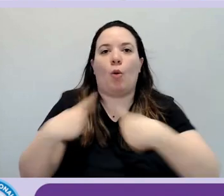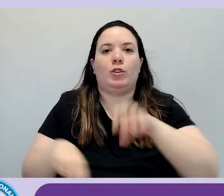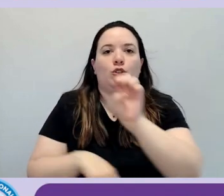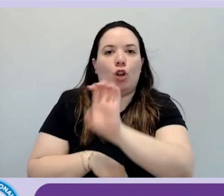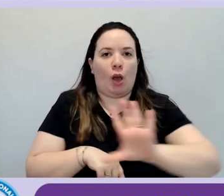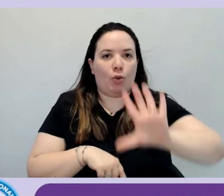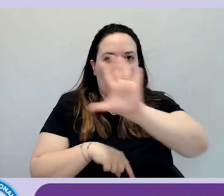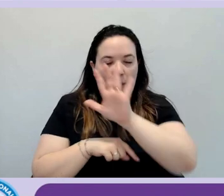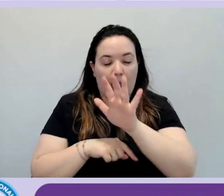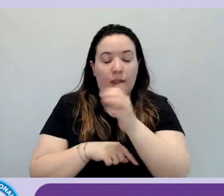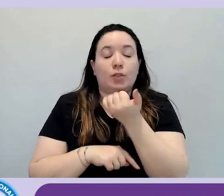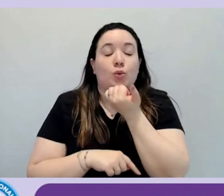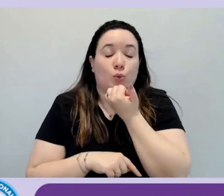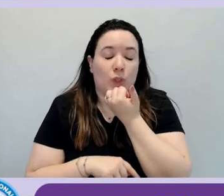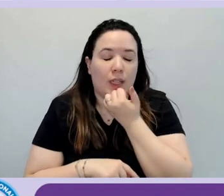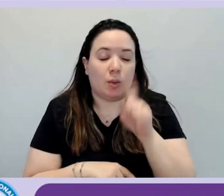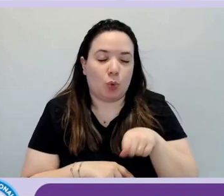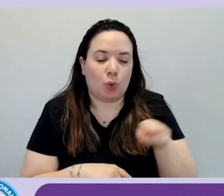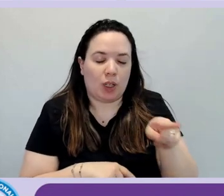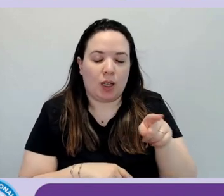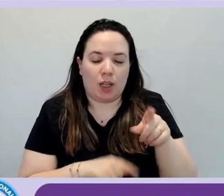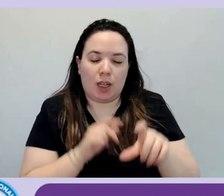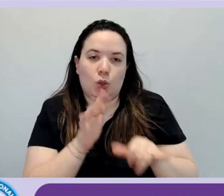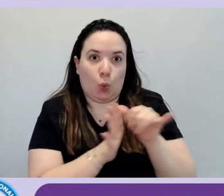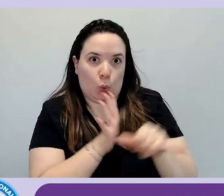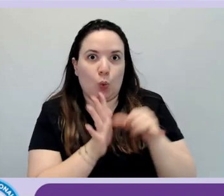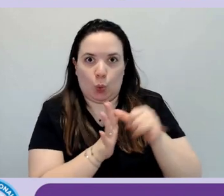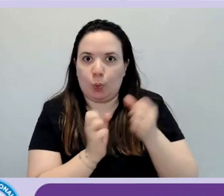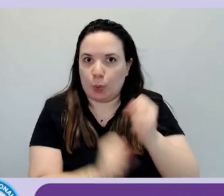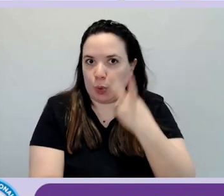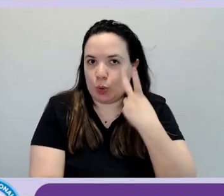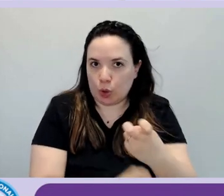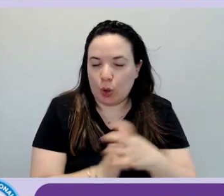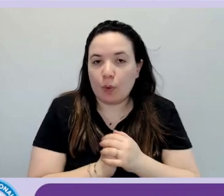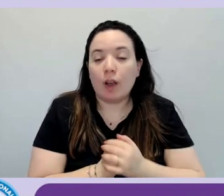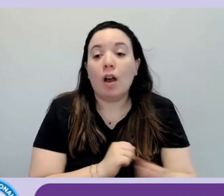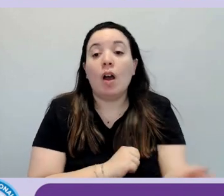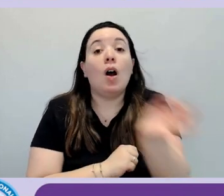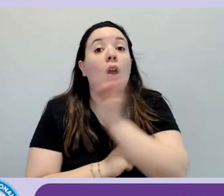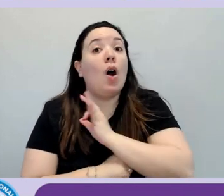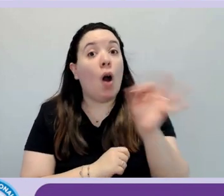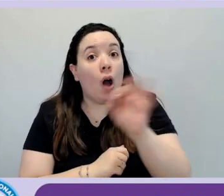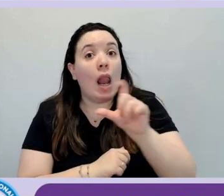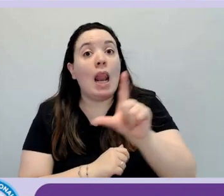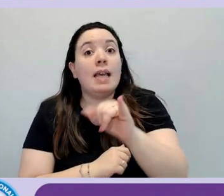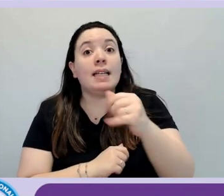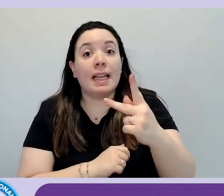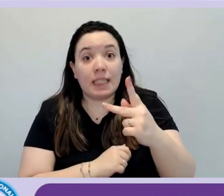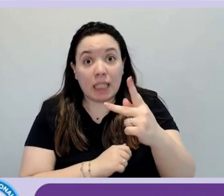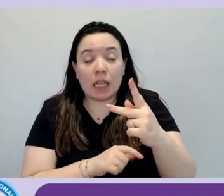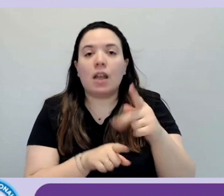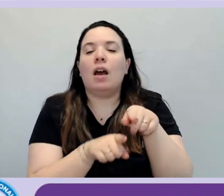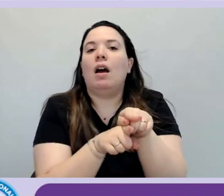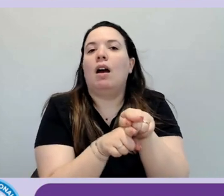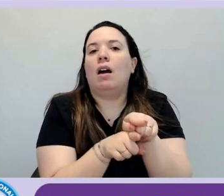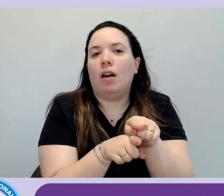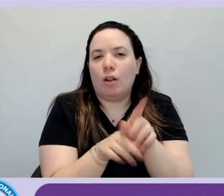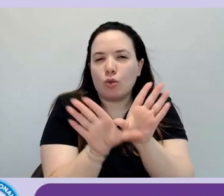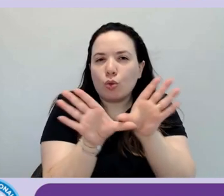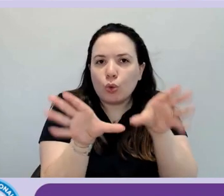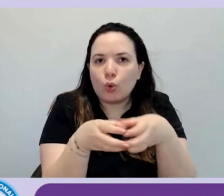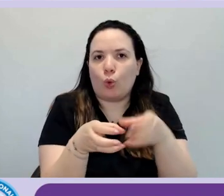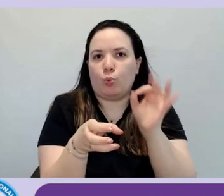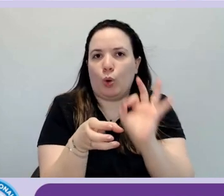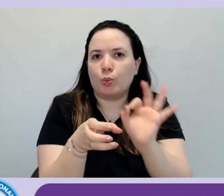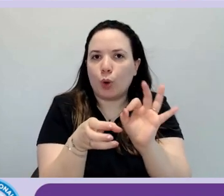scusate, la stessa cosa anche per YouTube, oppure in LinkedIn trovate proprio il gruppo